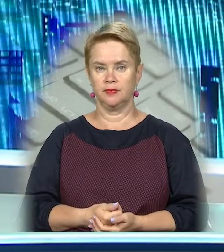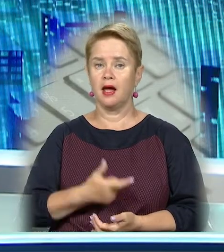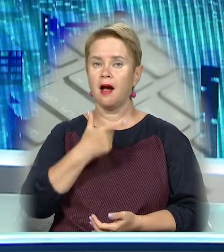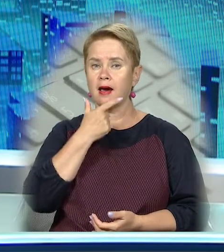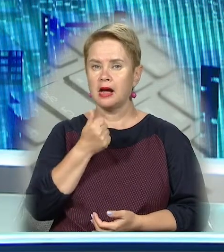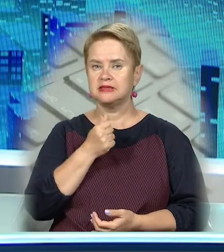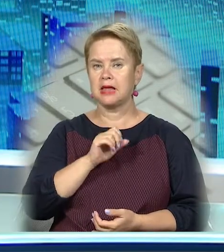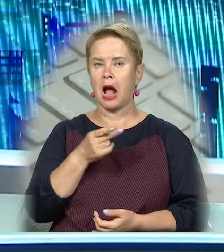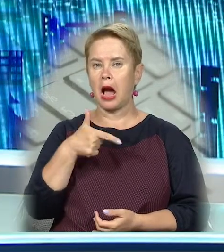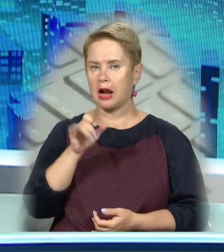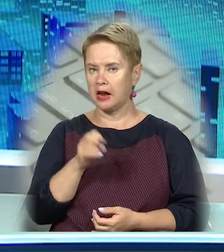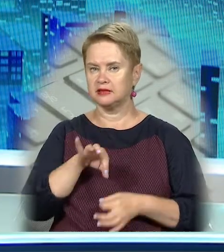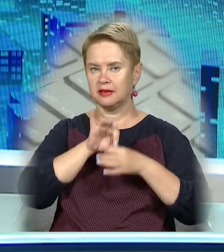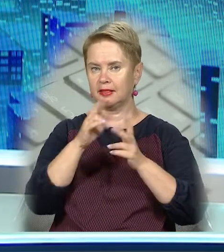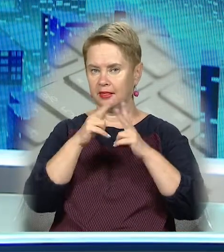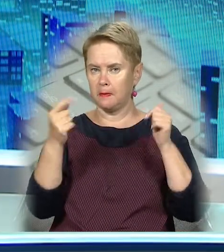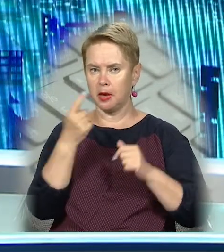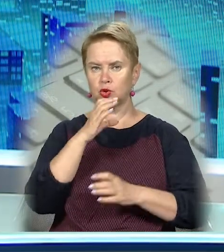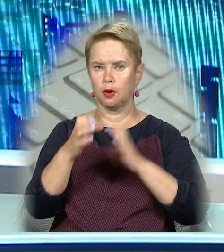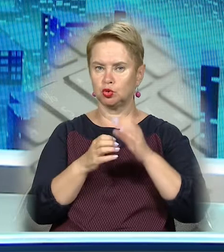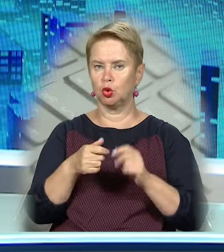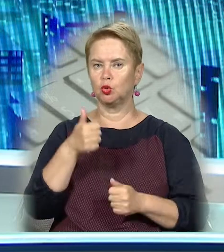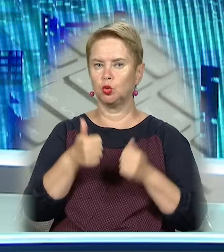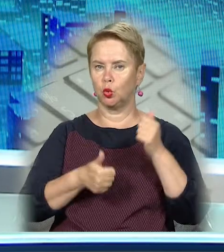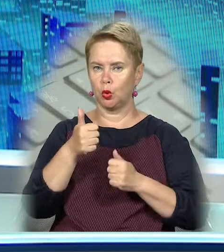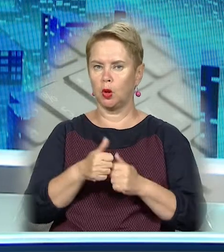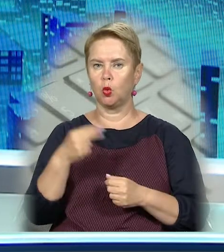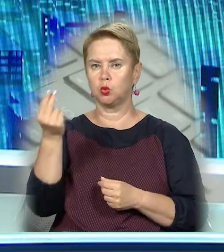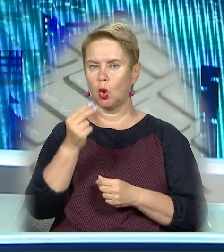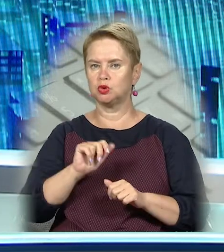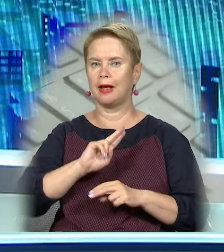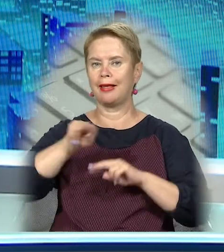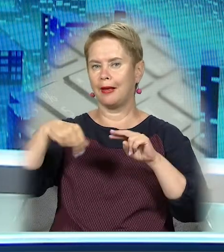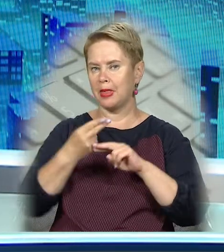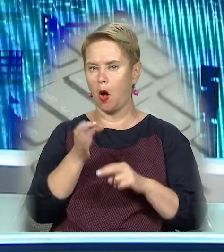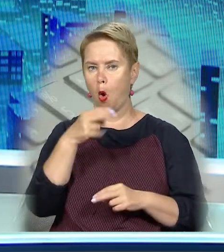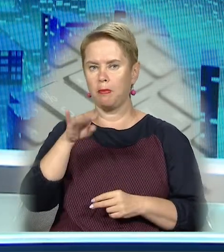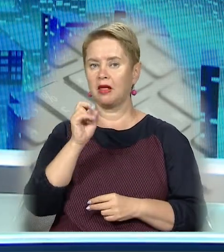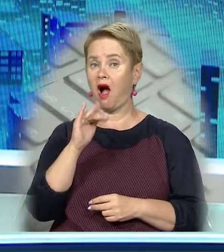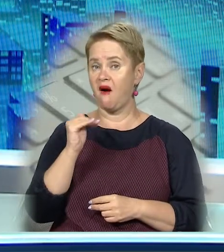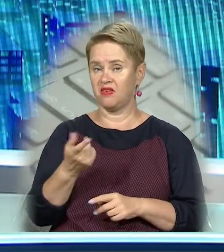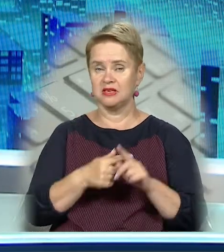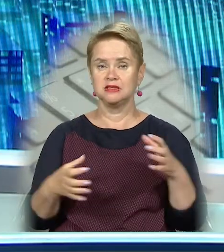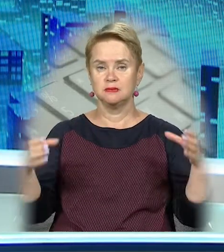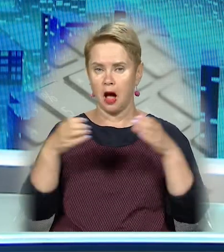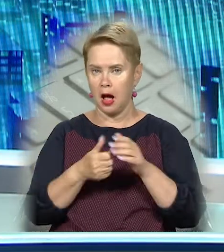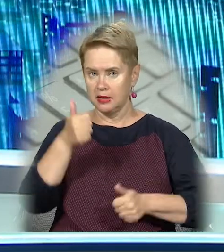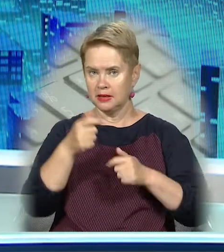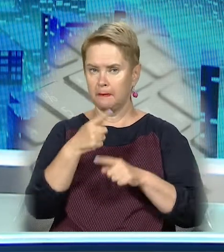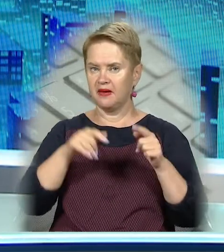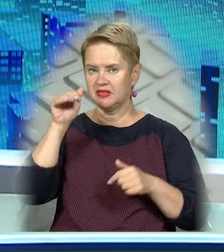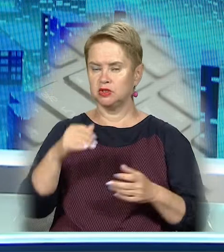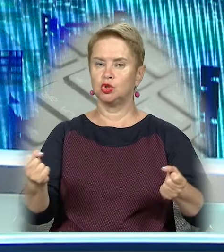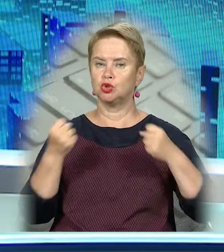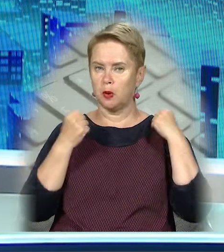Краса та грація. У Дніпрі пройшов перший міжнародний турнір з художньої гімнастики Дніпро Diamonds Open Cup. Змагання зібрали понад пів